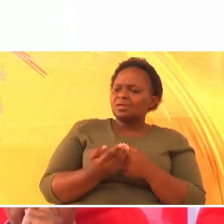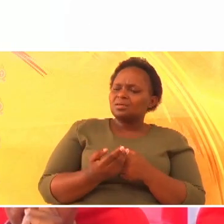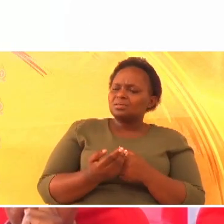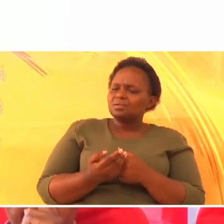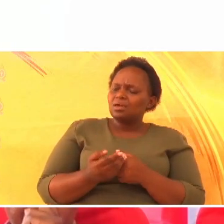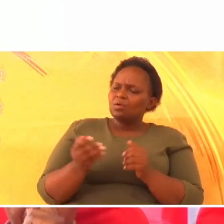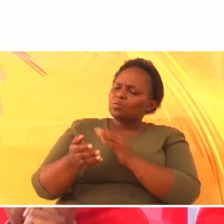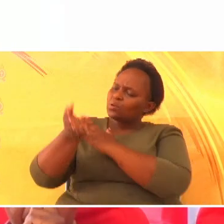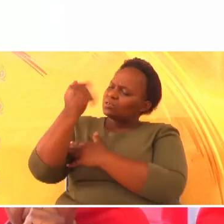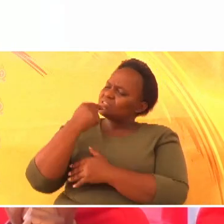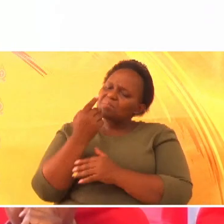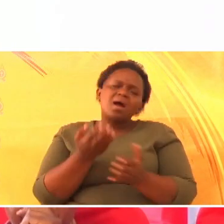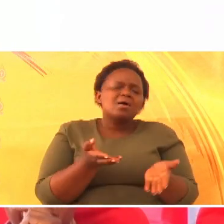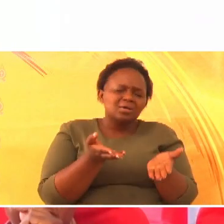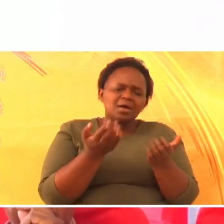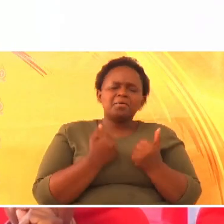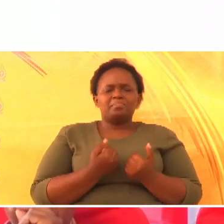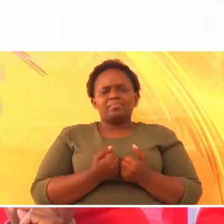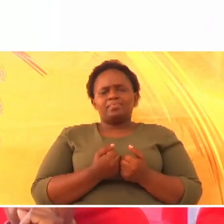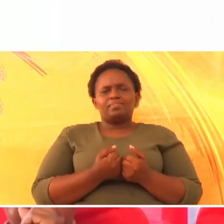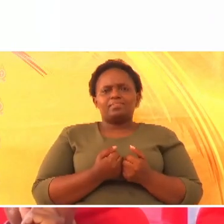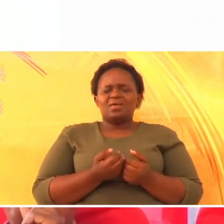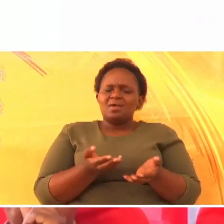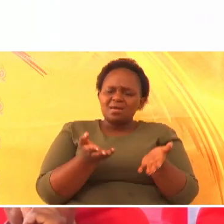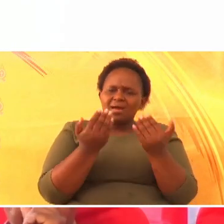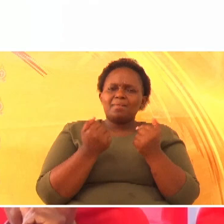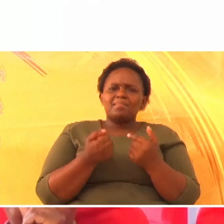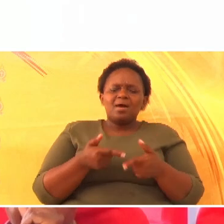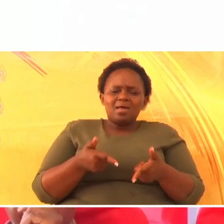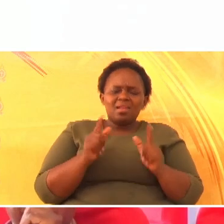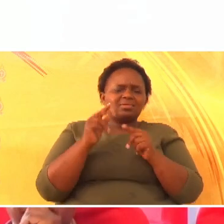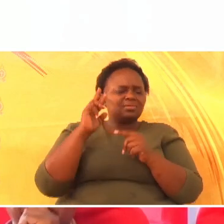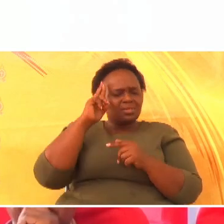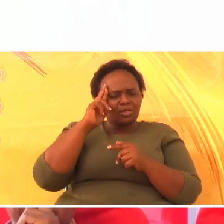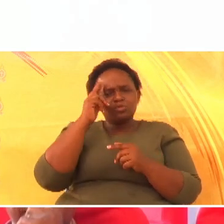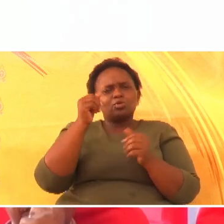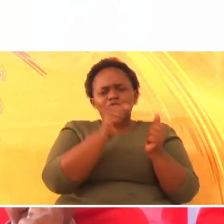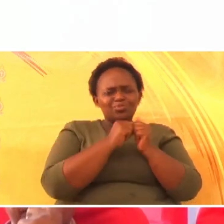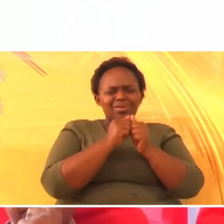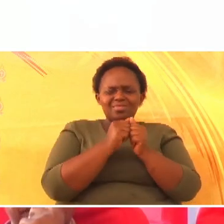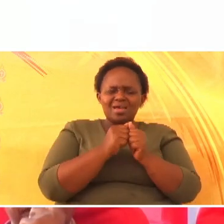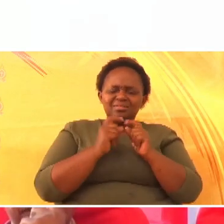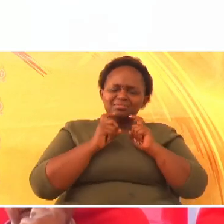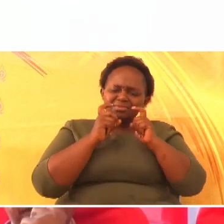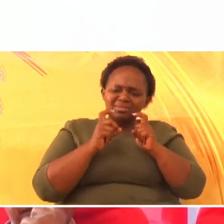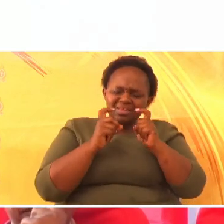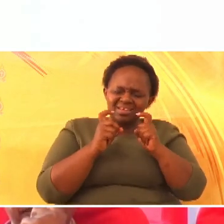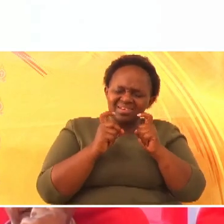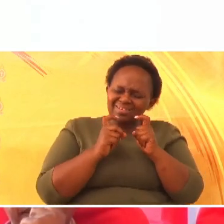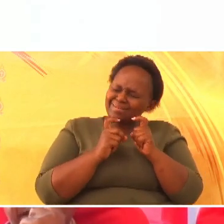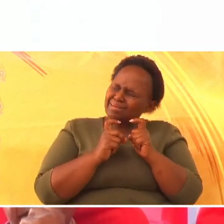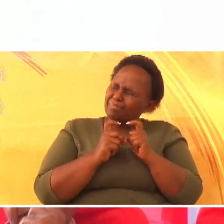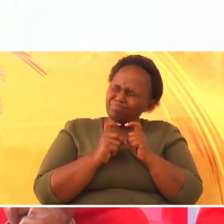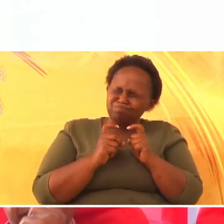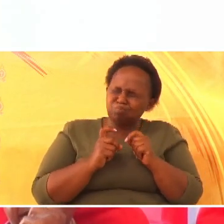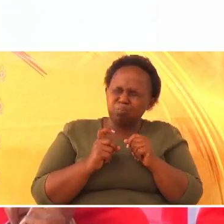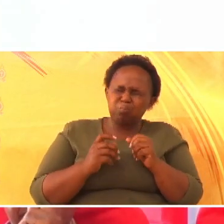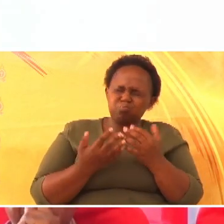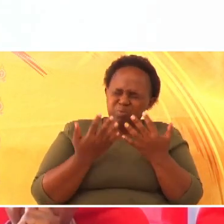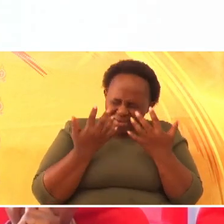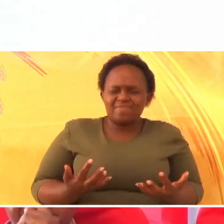tusikizane. Joni tusikizane, hata kama thabizenu ziko na muna gani, nitawasamehe.